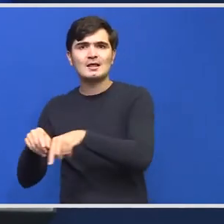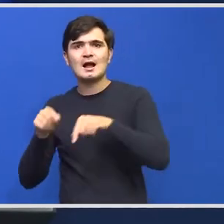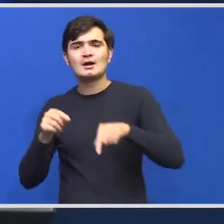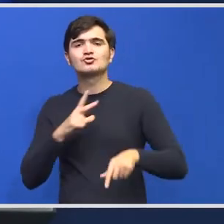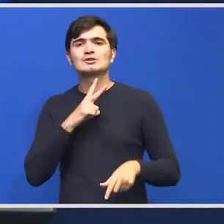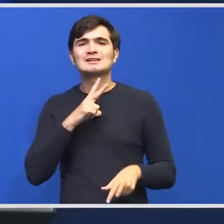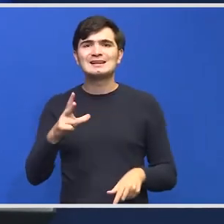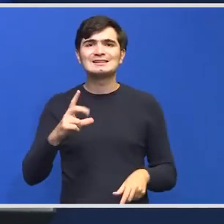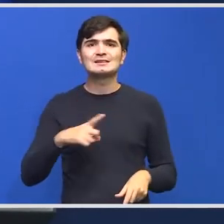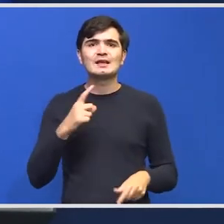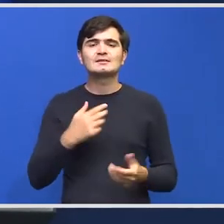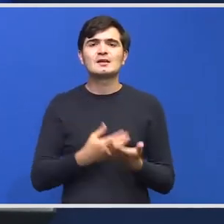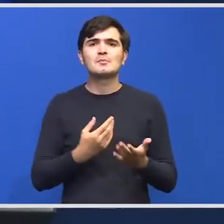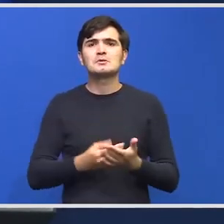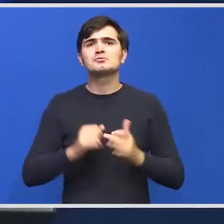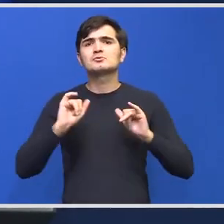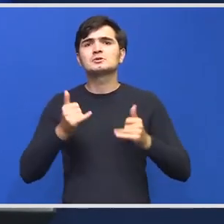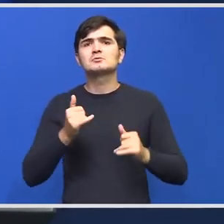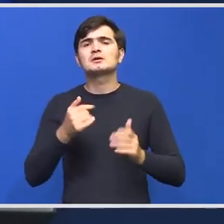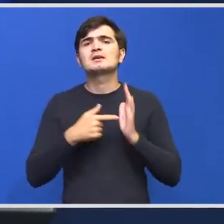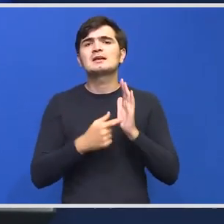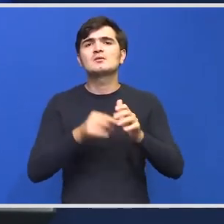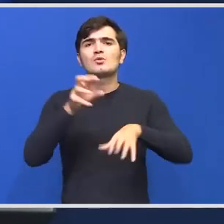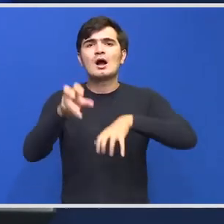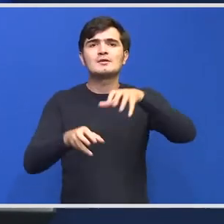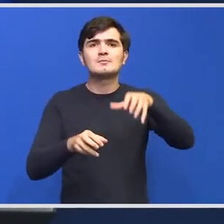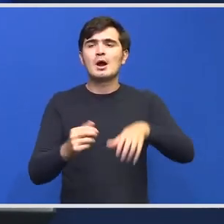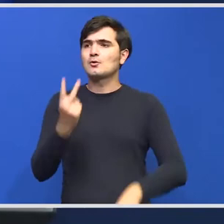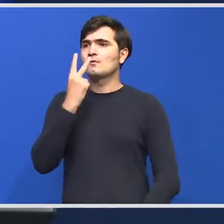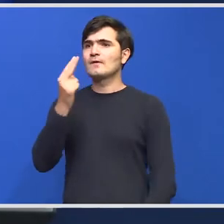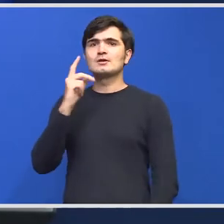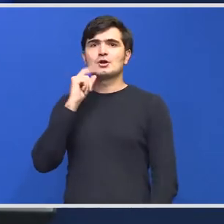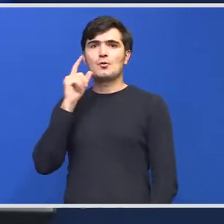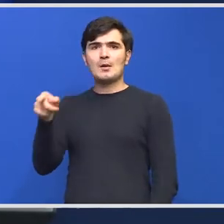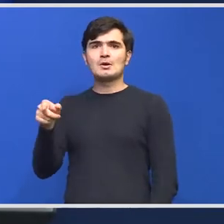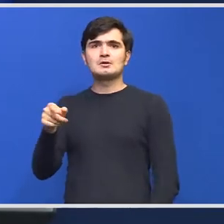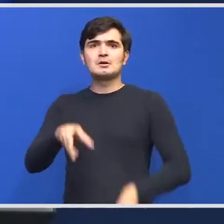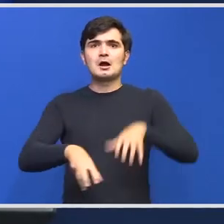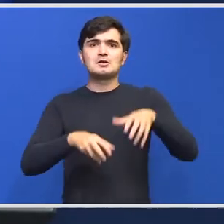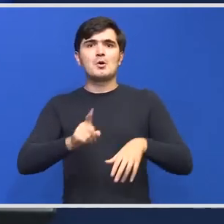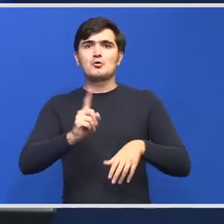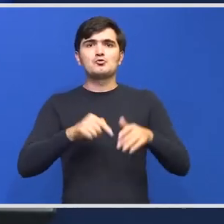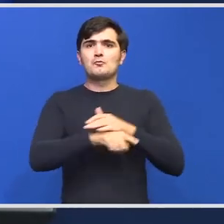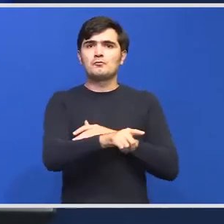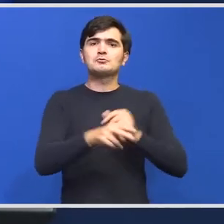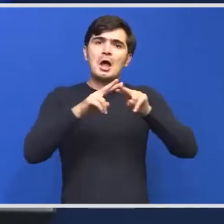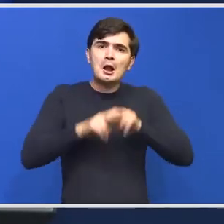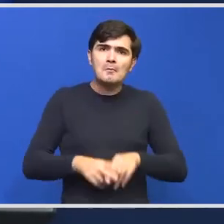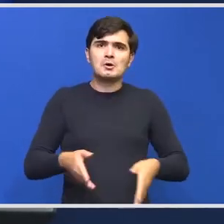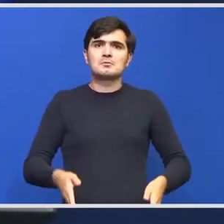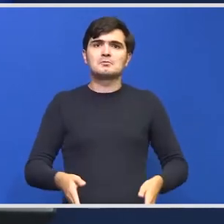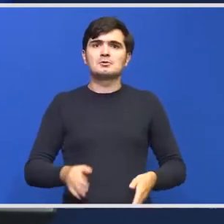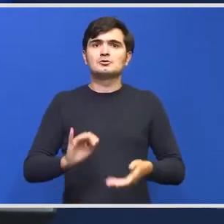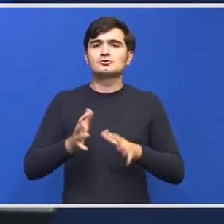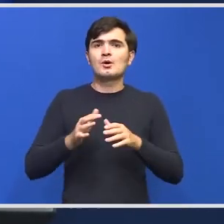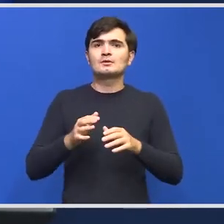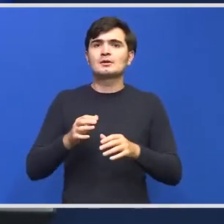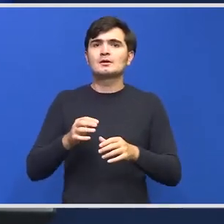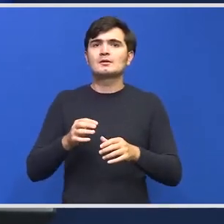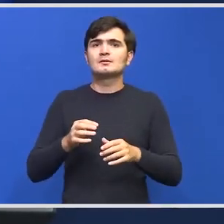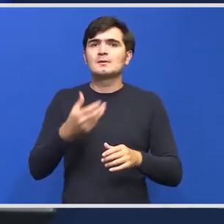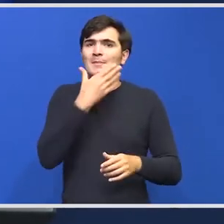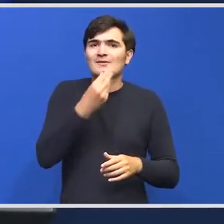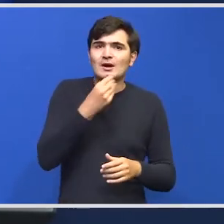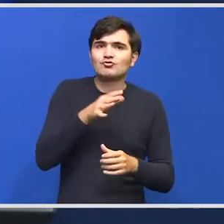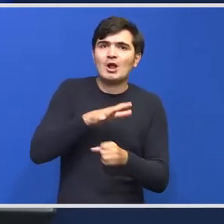se încadrează situațiile în care animalul nu se retrage la observarea oamenilor, lancează un atac fals atunci